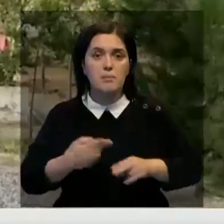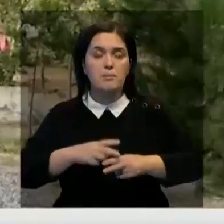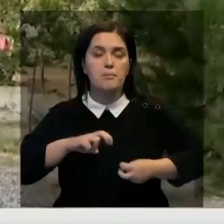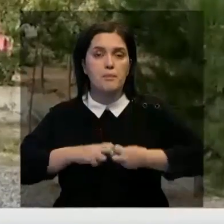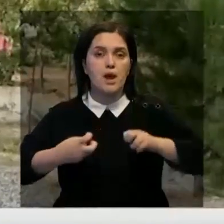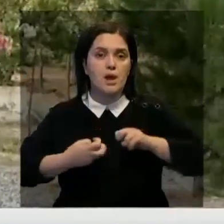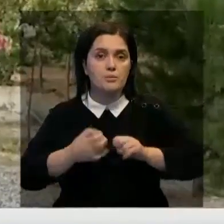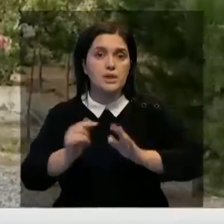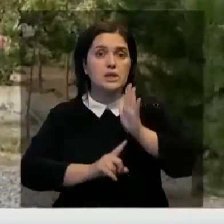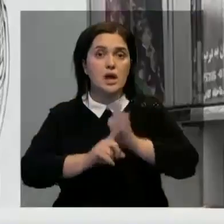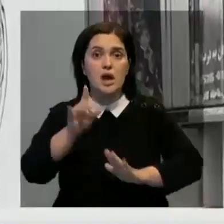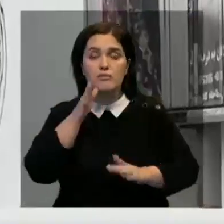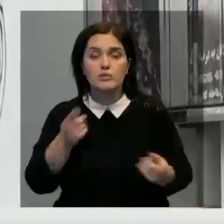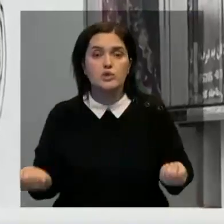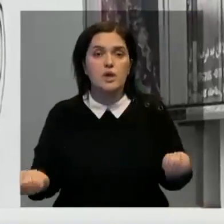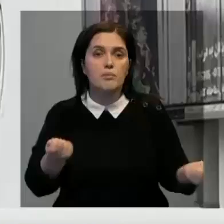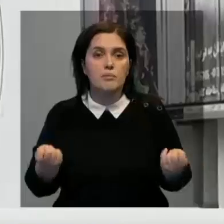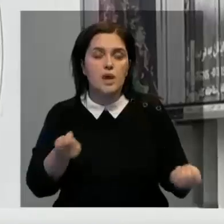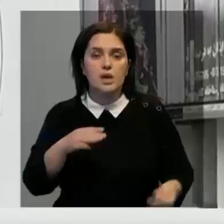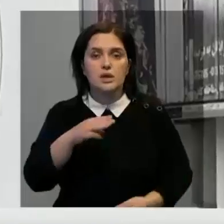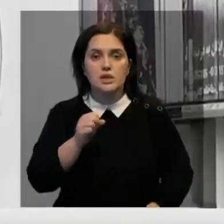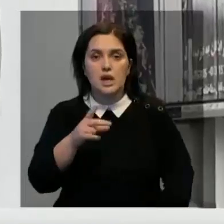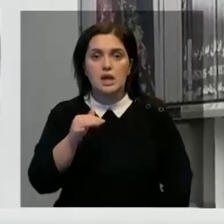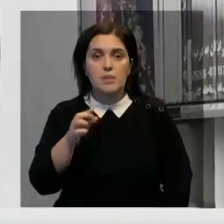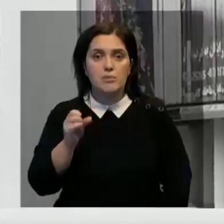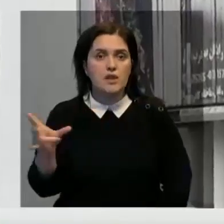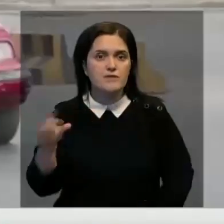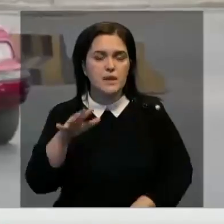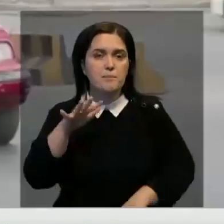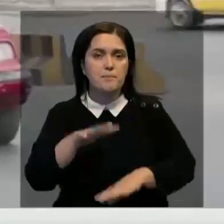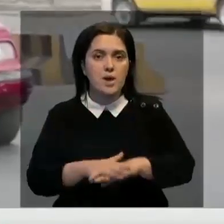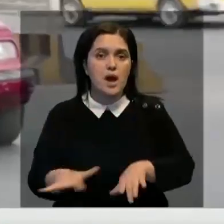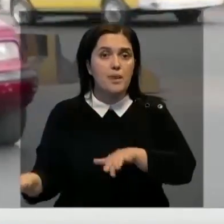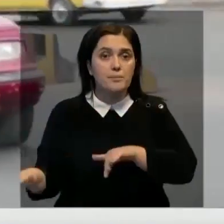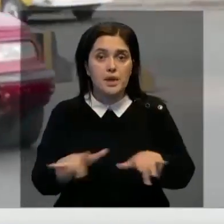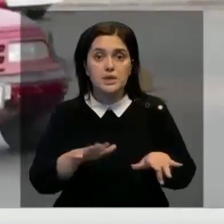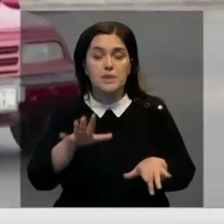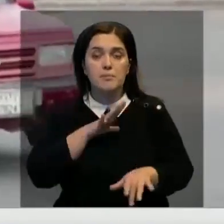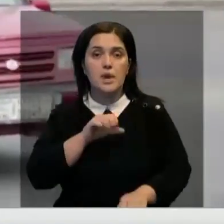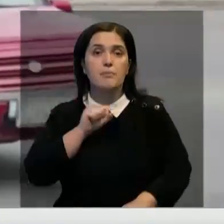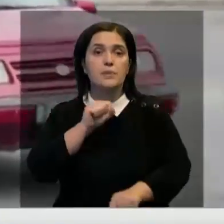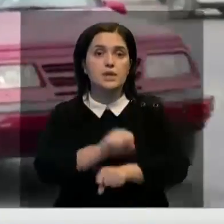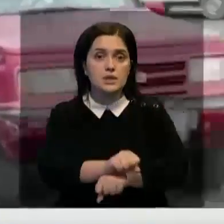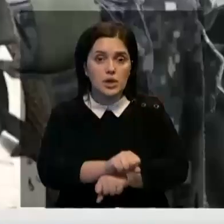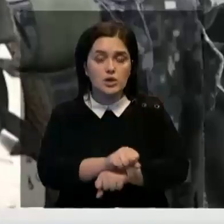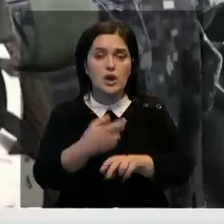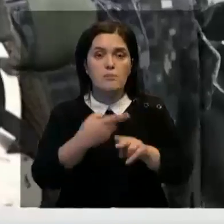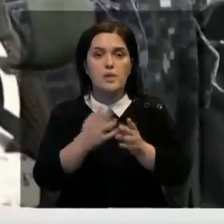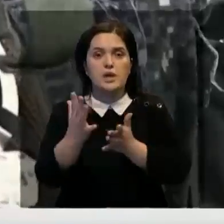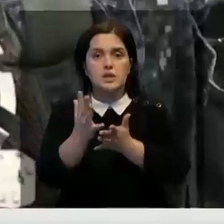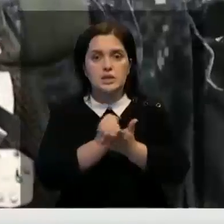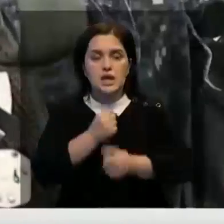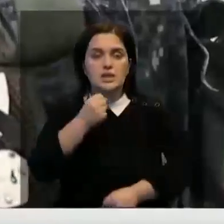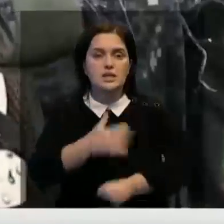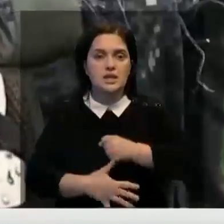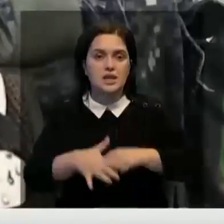домов начались с момента прихода к власти движения «Талибан». Все банковские операции в Афганистане были приостановлены. Резервы Центрального